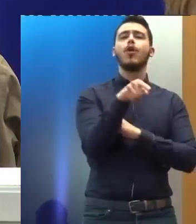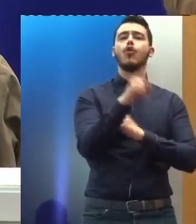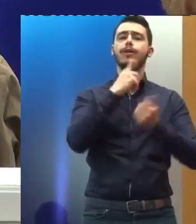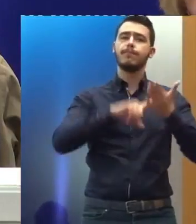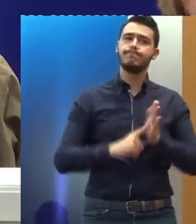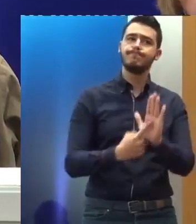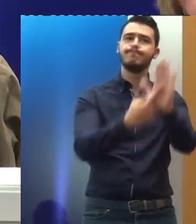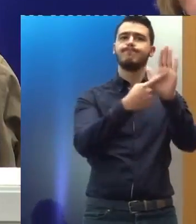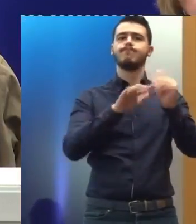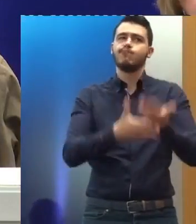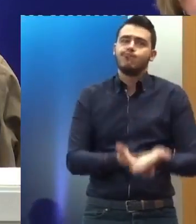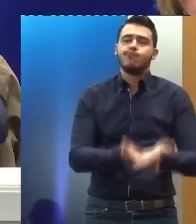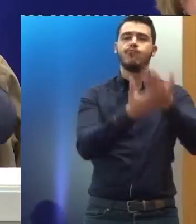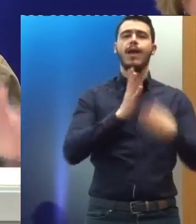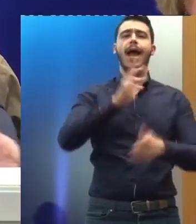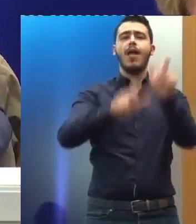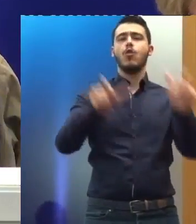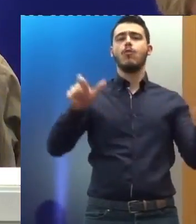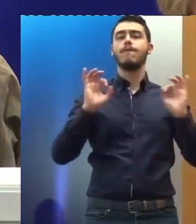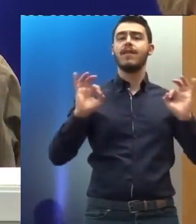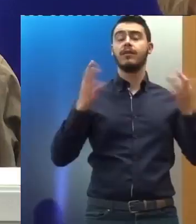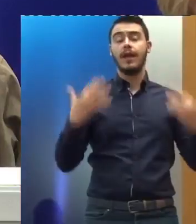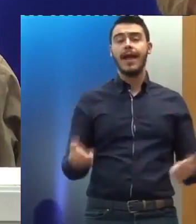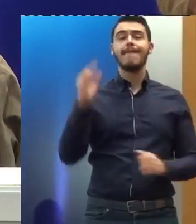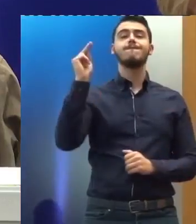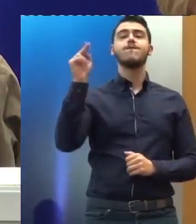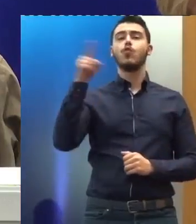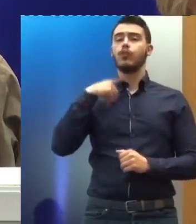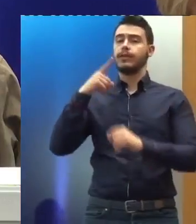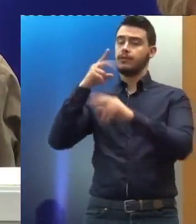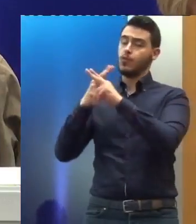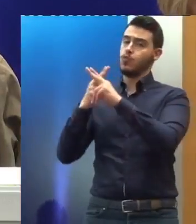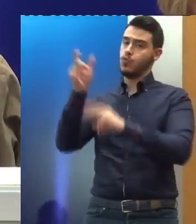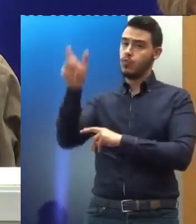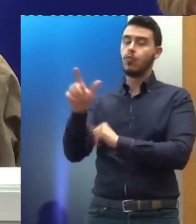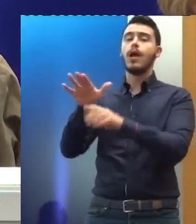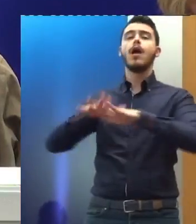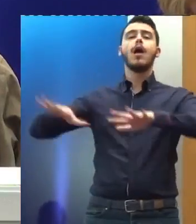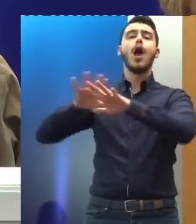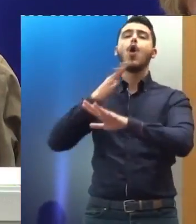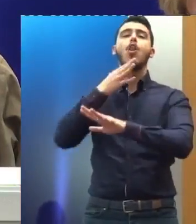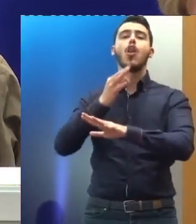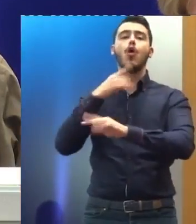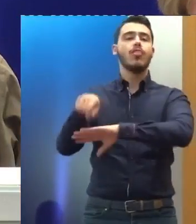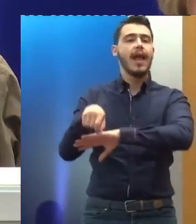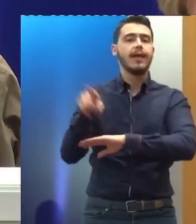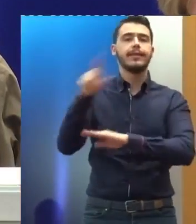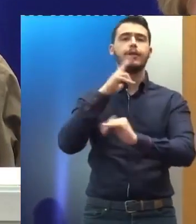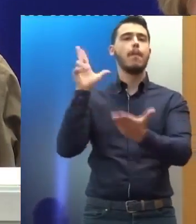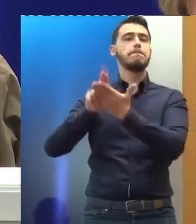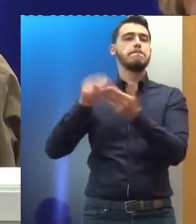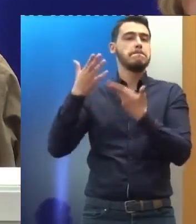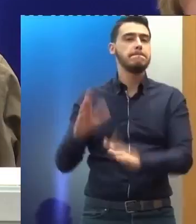εμπλέκεται το Κοινοβούλιο φυσικά γιατί χρειάζονται νομοθετικές παρεμβάσεις η δικαιοσύνη, τα δικαστήρια διότι